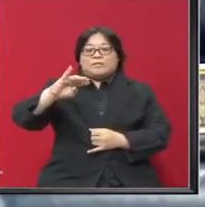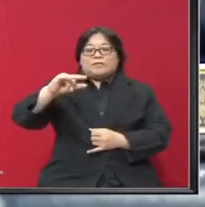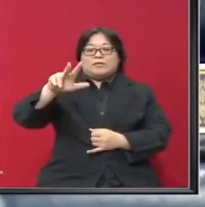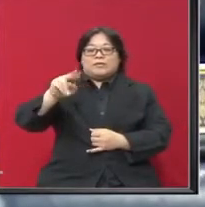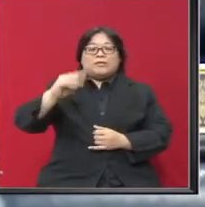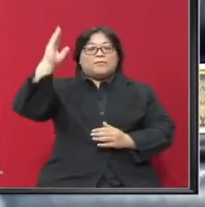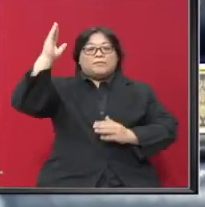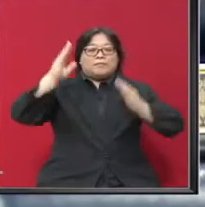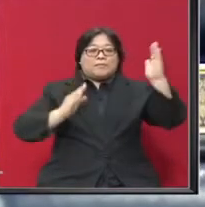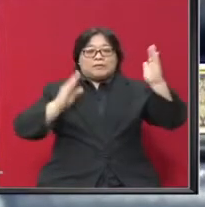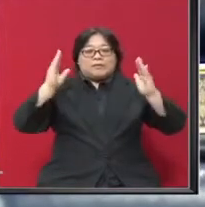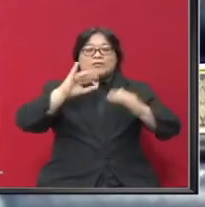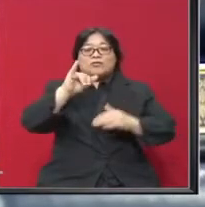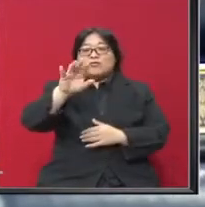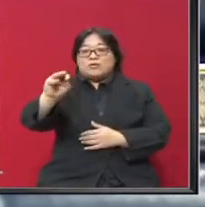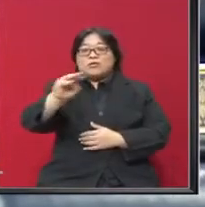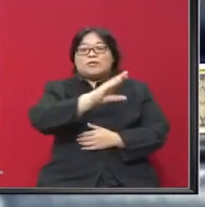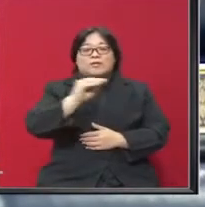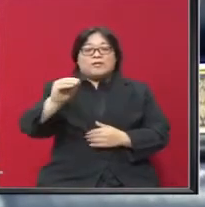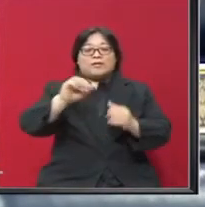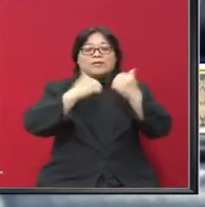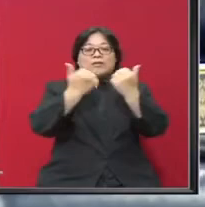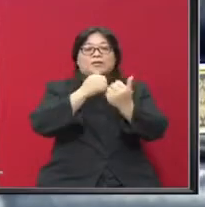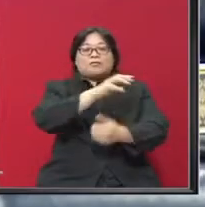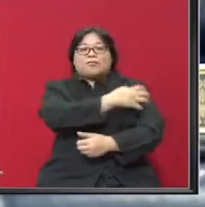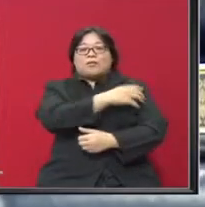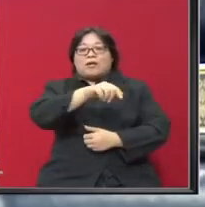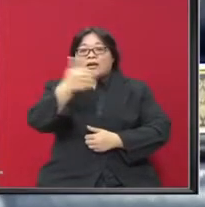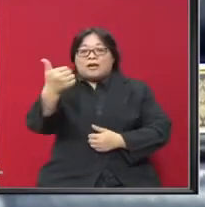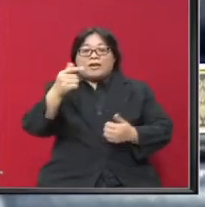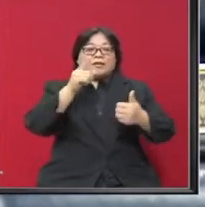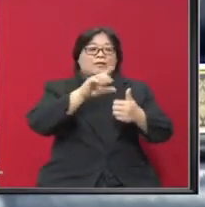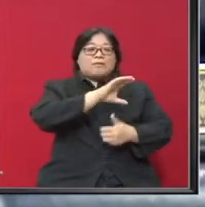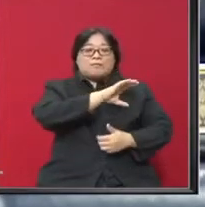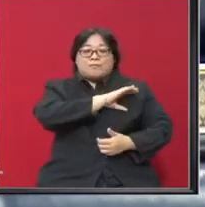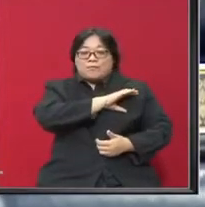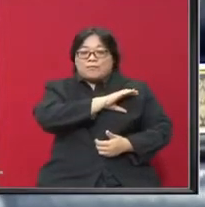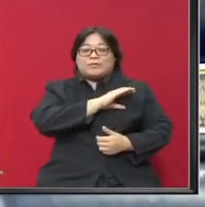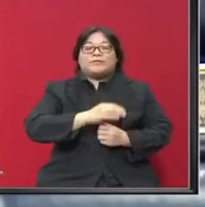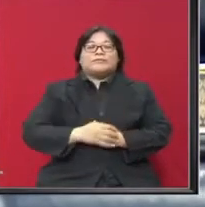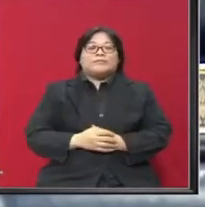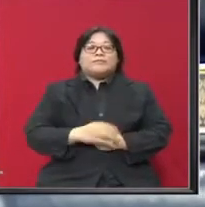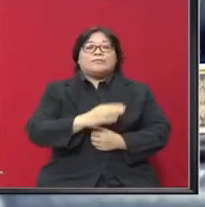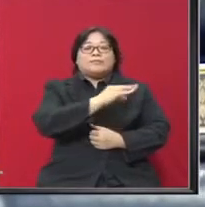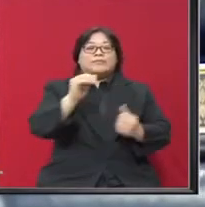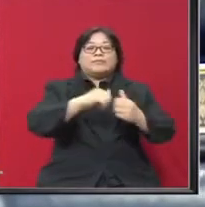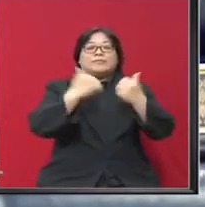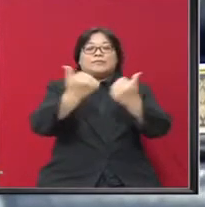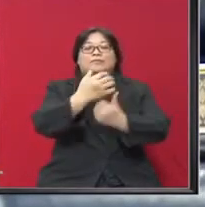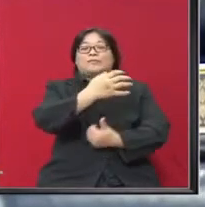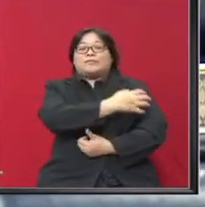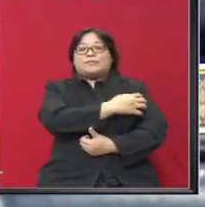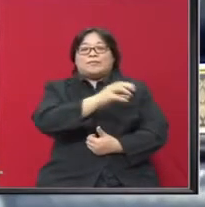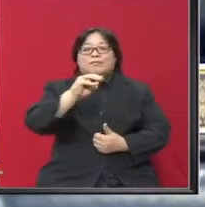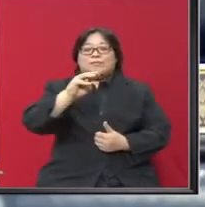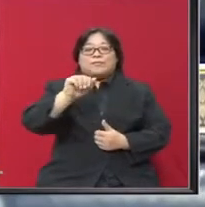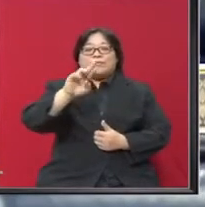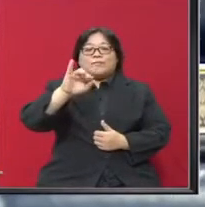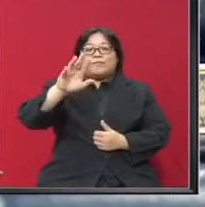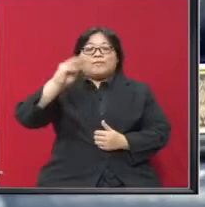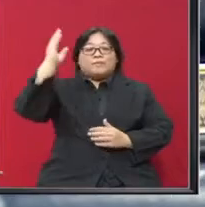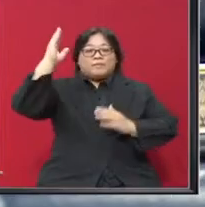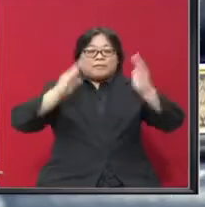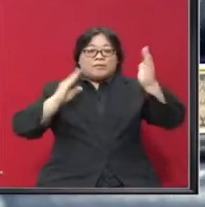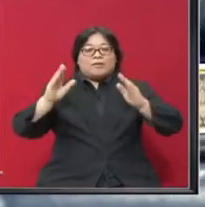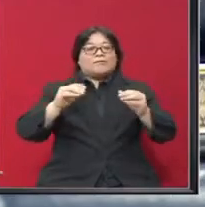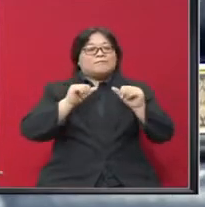Jim dengan kerjasama agensi penguatkuasaan lain Terutamanya polis diraja Malaysia Dan agensi penguatkuasaan maritime Malaysia